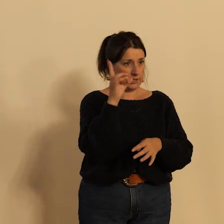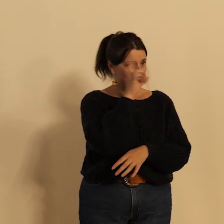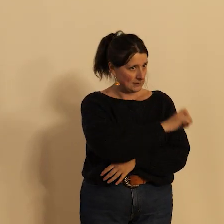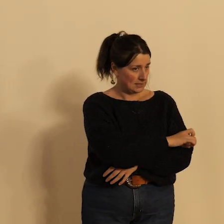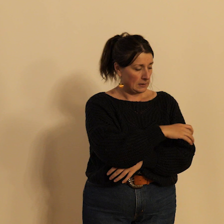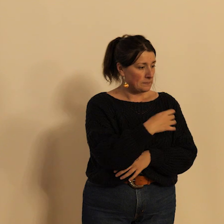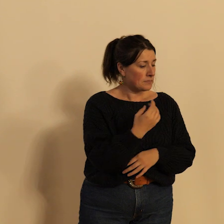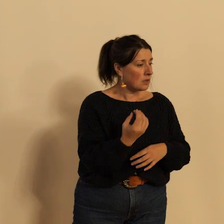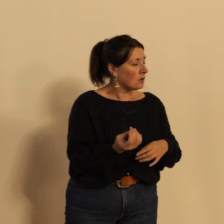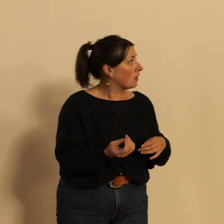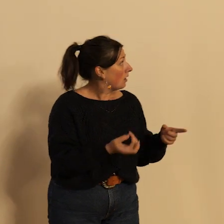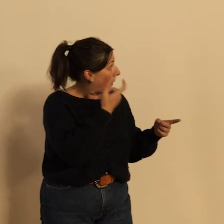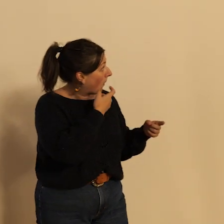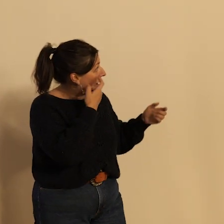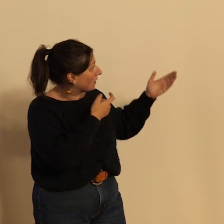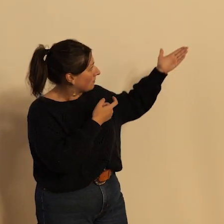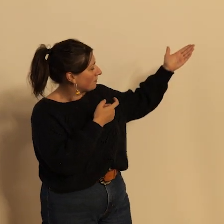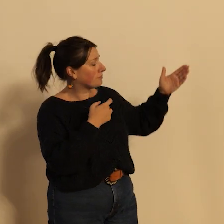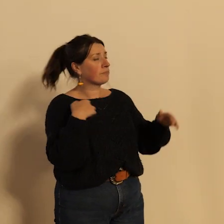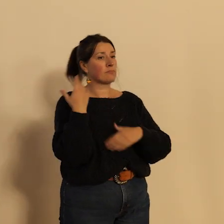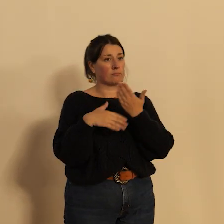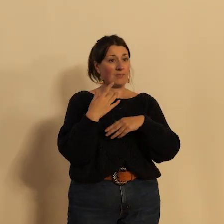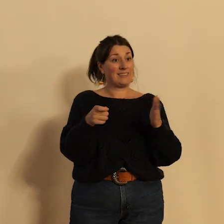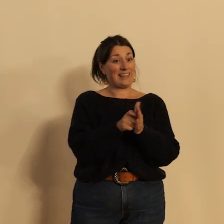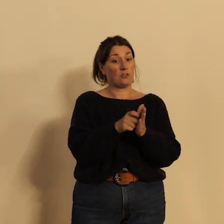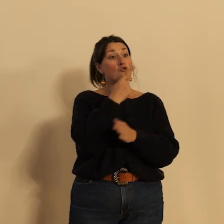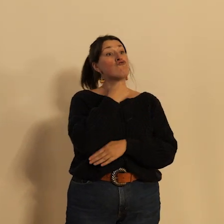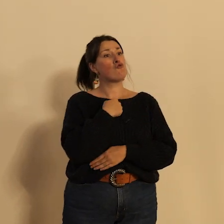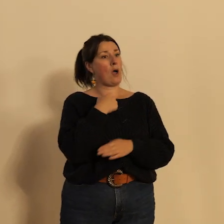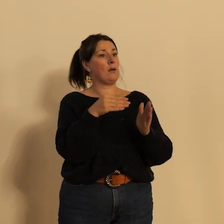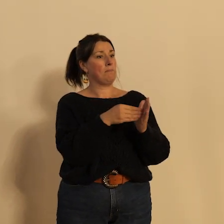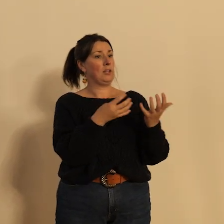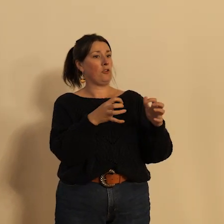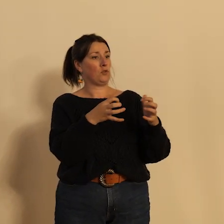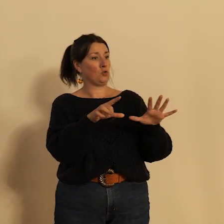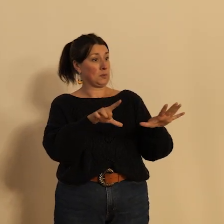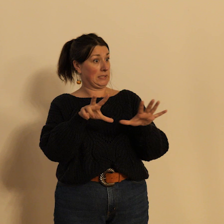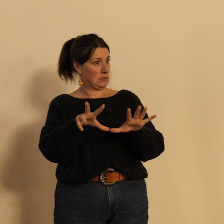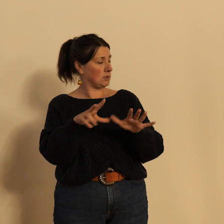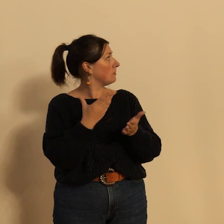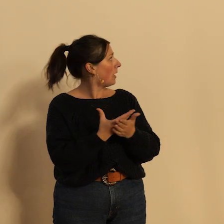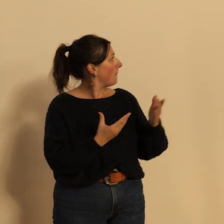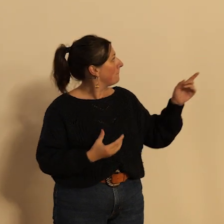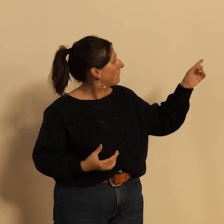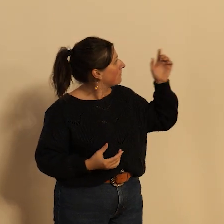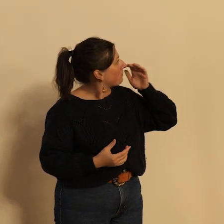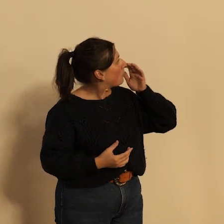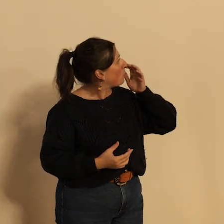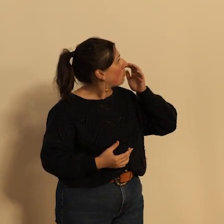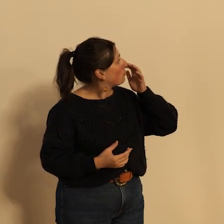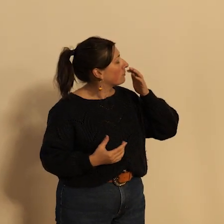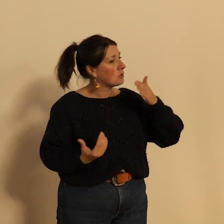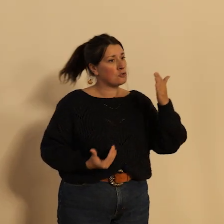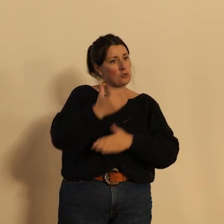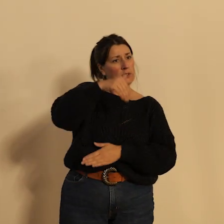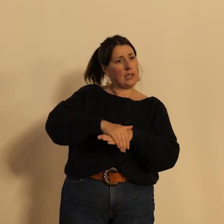ainsi on le voit en juin 1978 se déroule à Tours une journée d